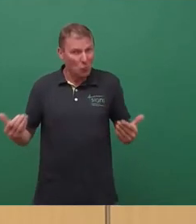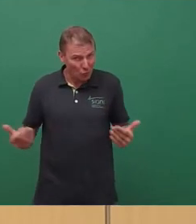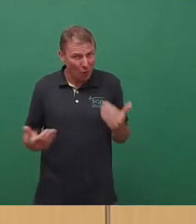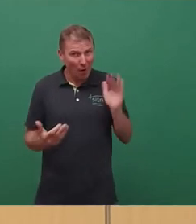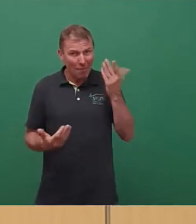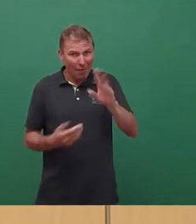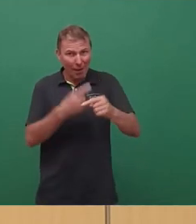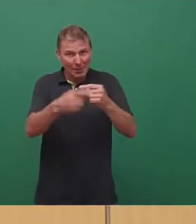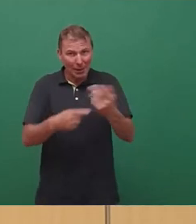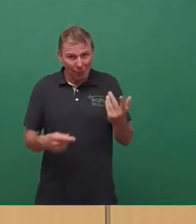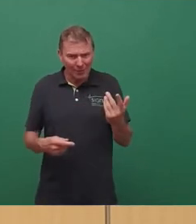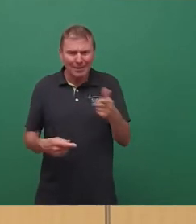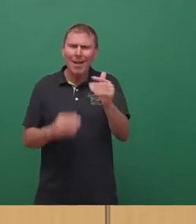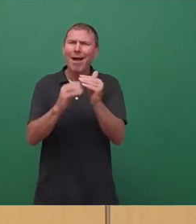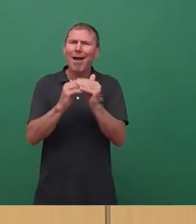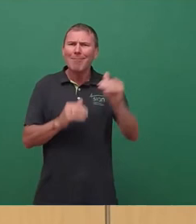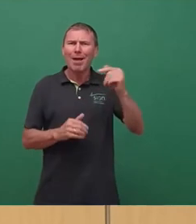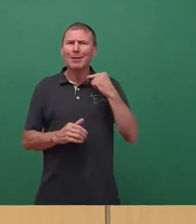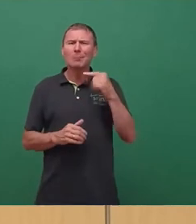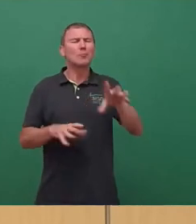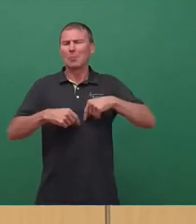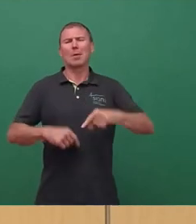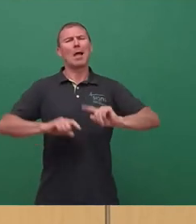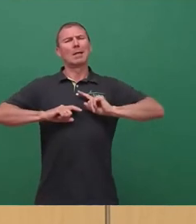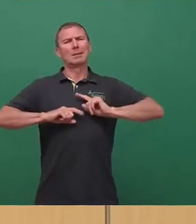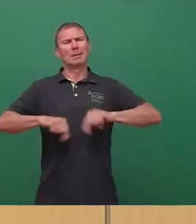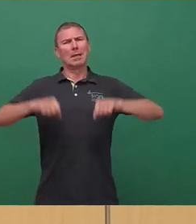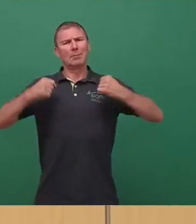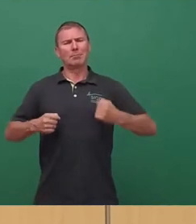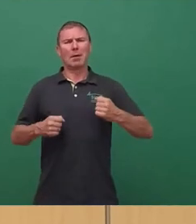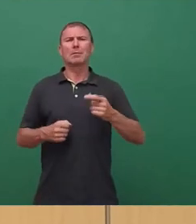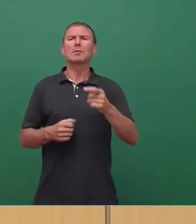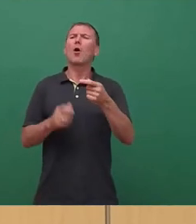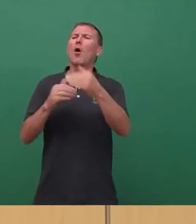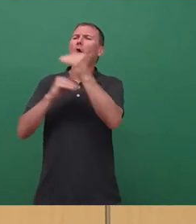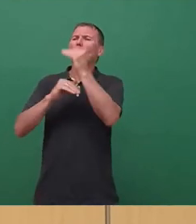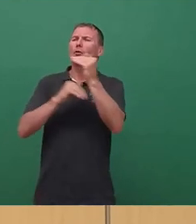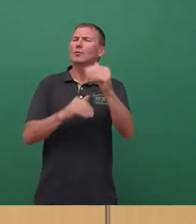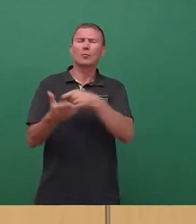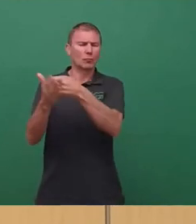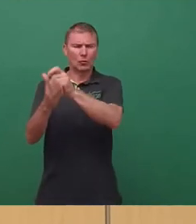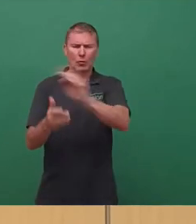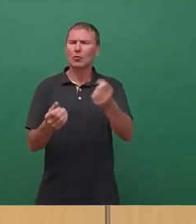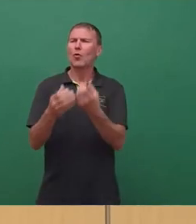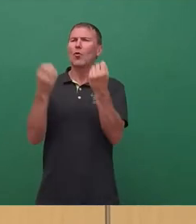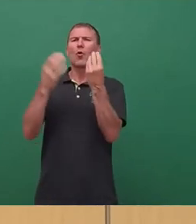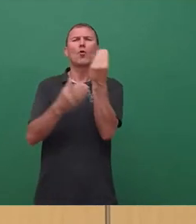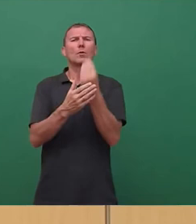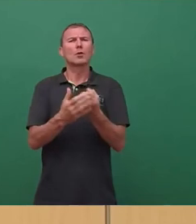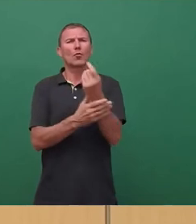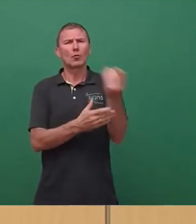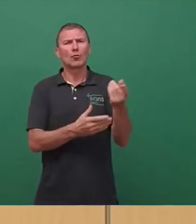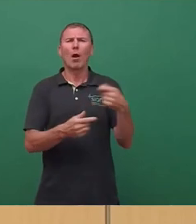Diese Mehrheit nahm die Sache nun selbst in die Hand. wieder rief Kürzungen bei Kunst und Kultur, investierte in den